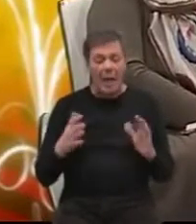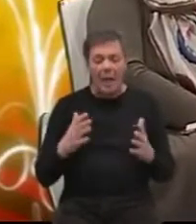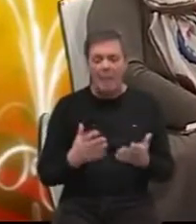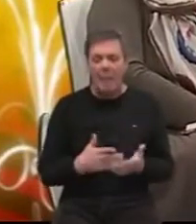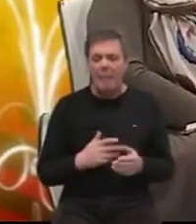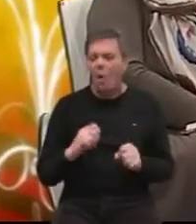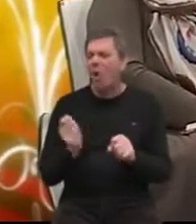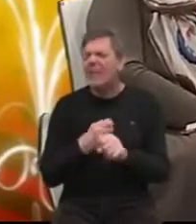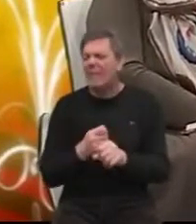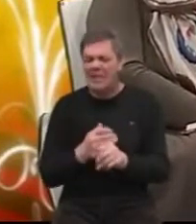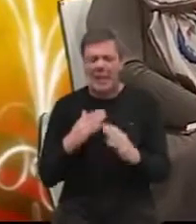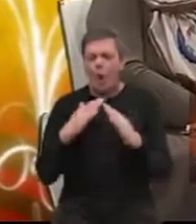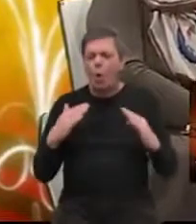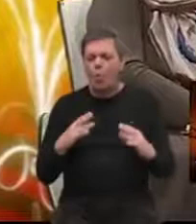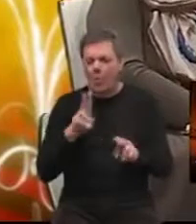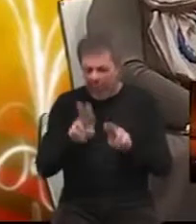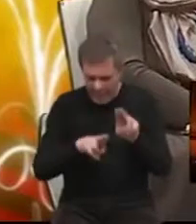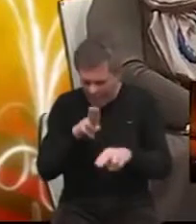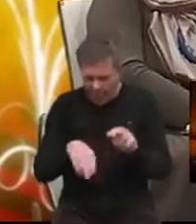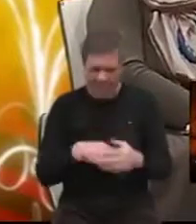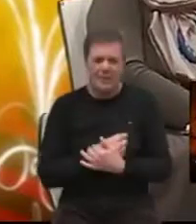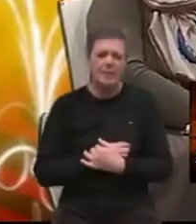servis kućne njege.